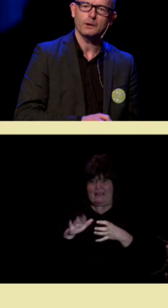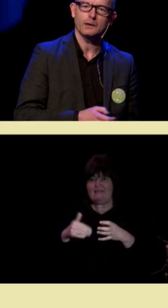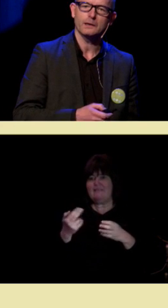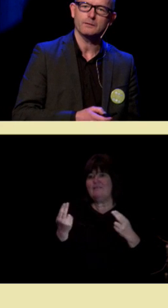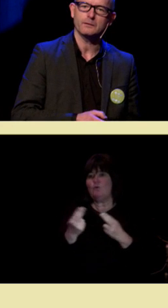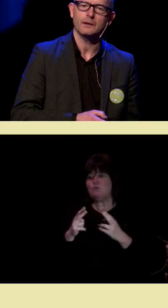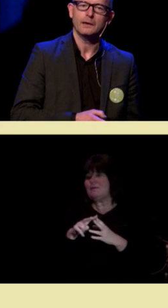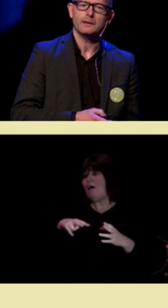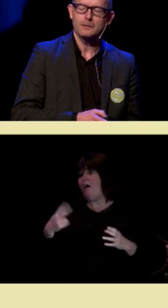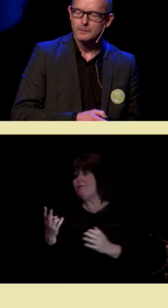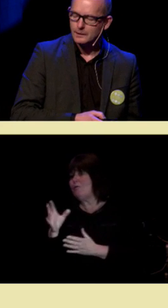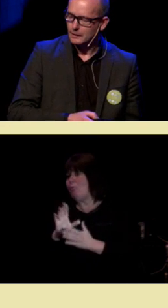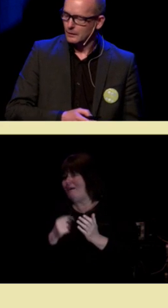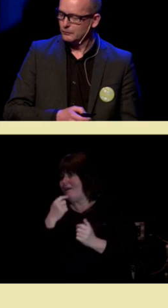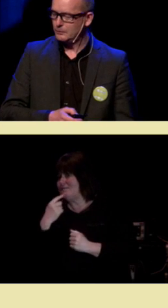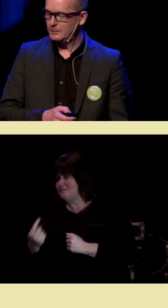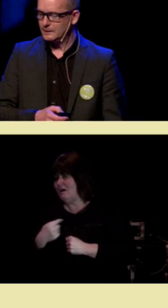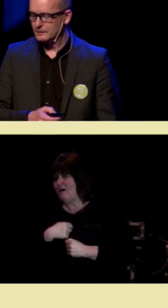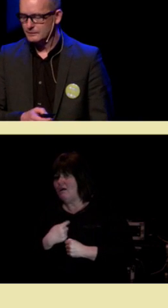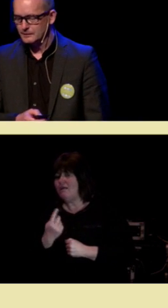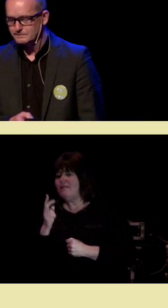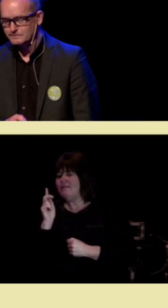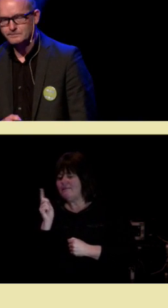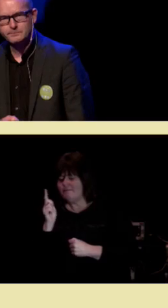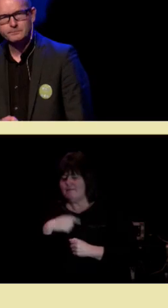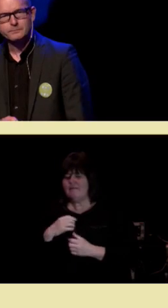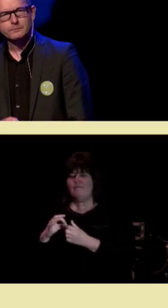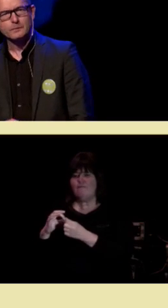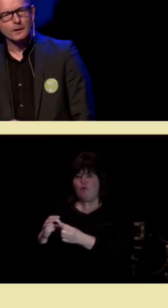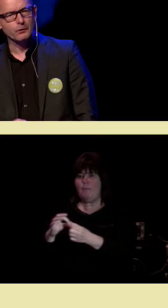poenget jeg nevnte, nemlig forbindelsene.